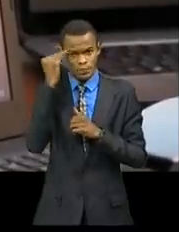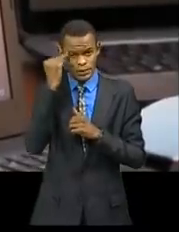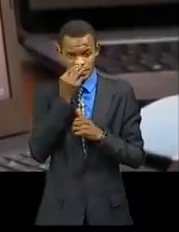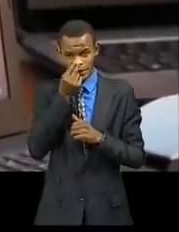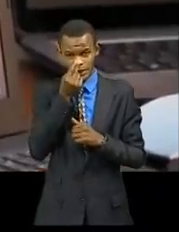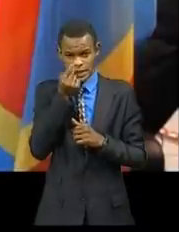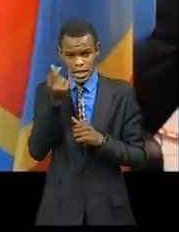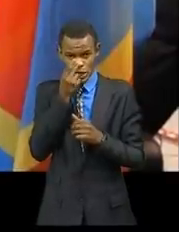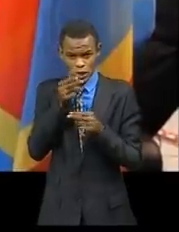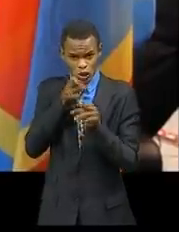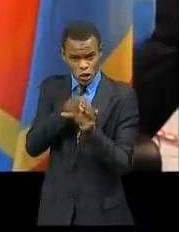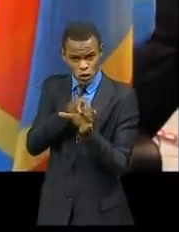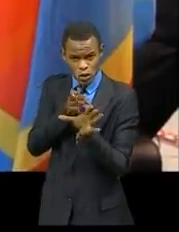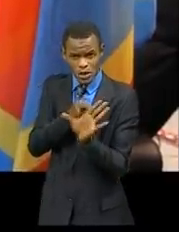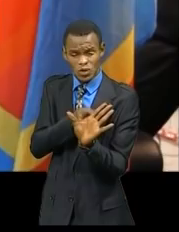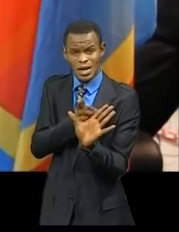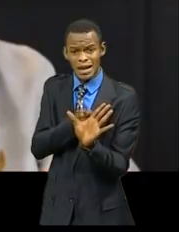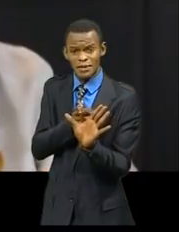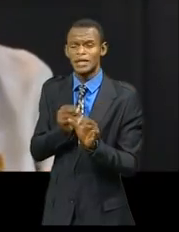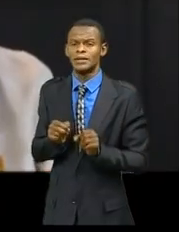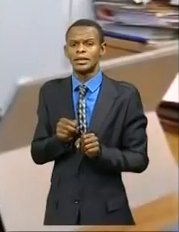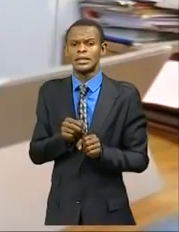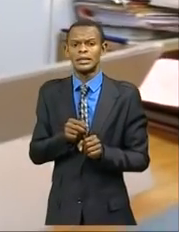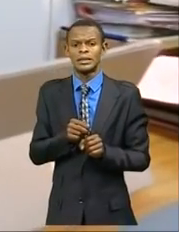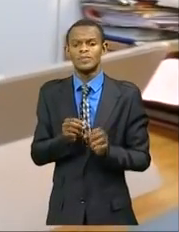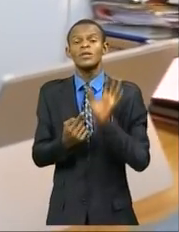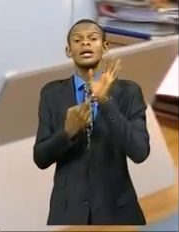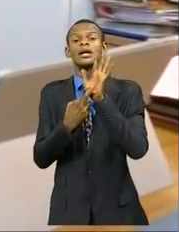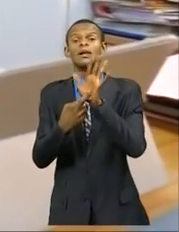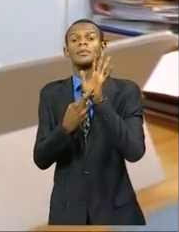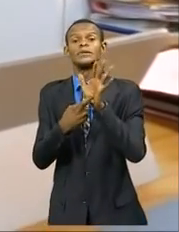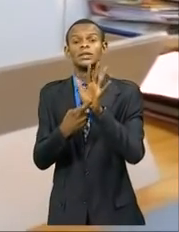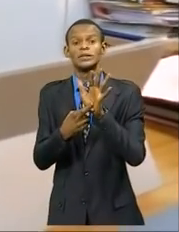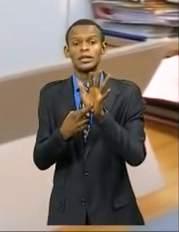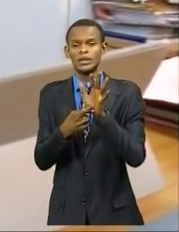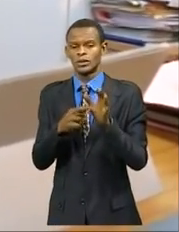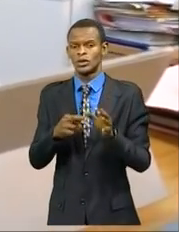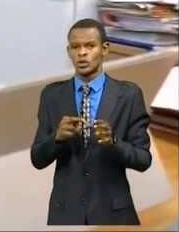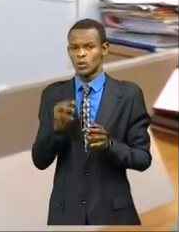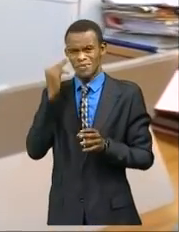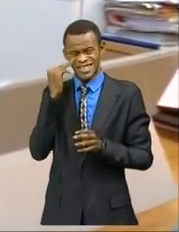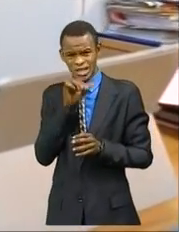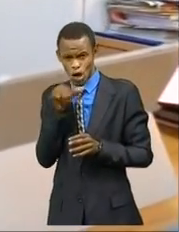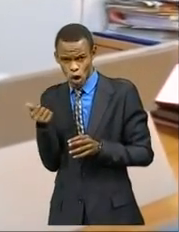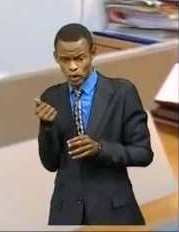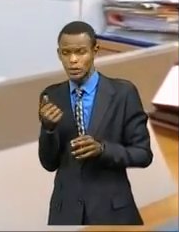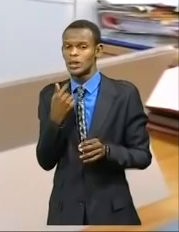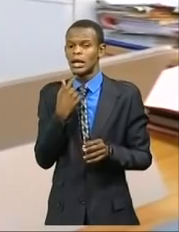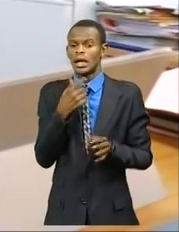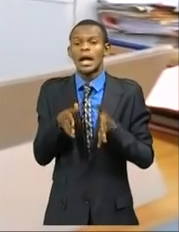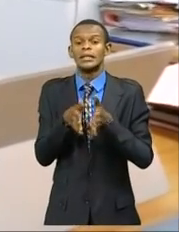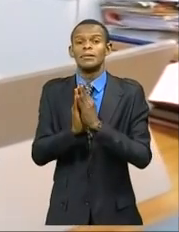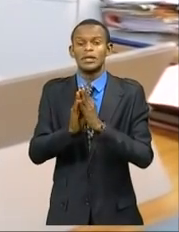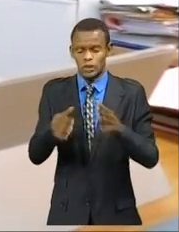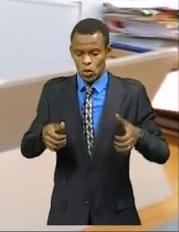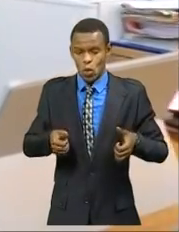collègue du Commerce extérieur en mission a aussi demandé au Conseil d'autoriser la signature et ensuite la